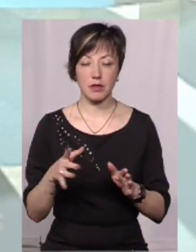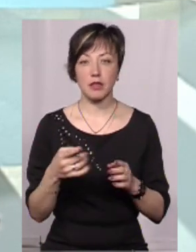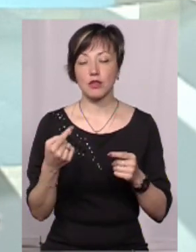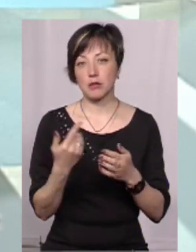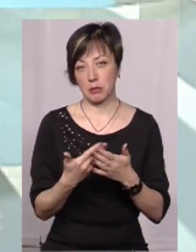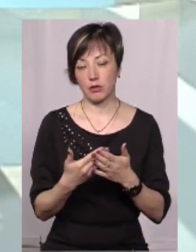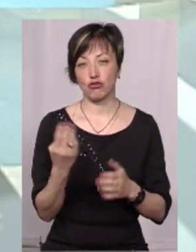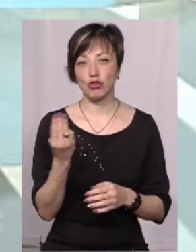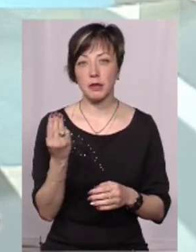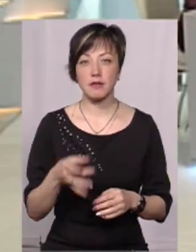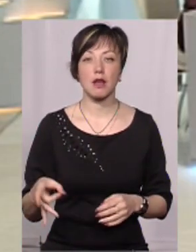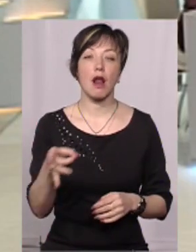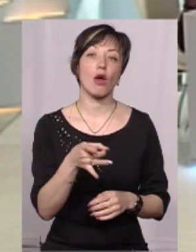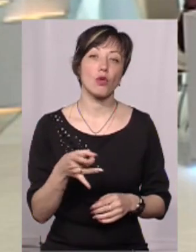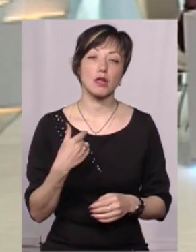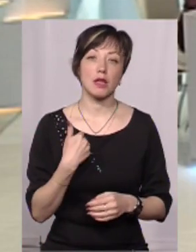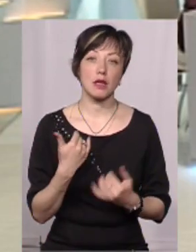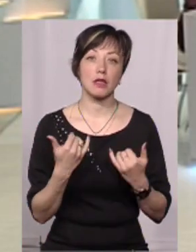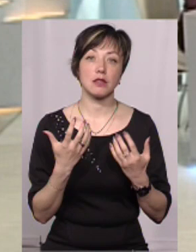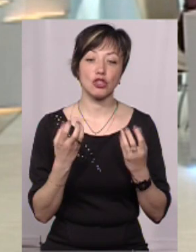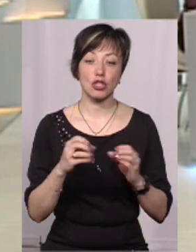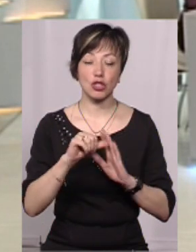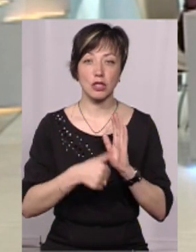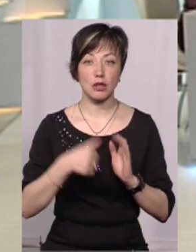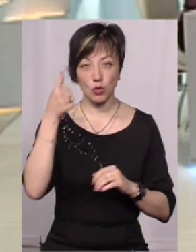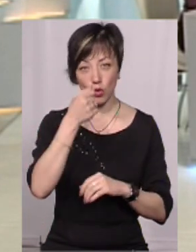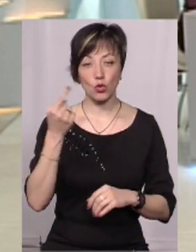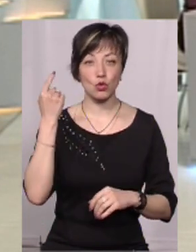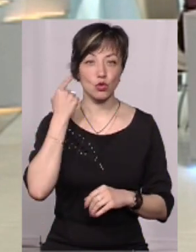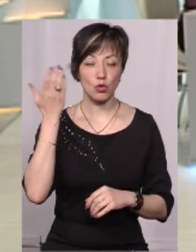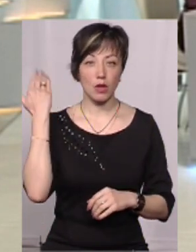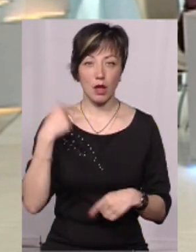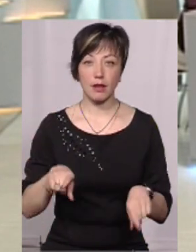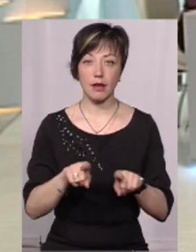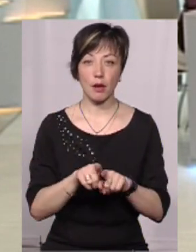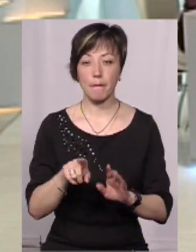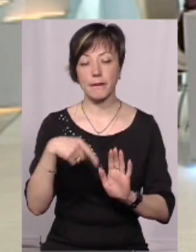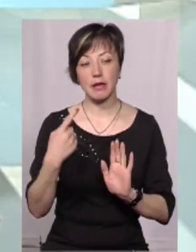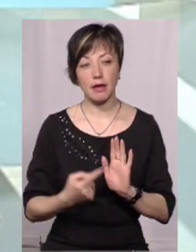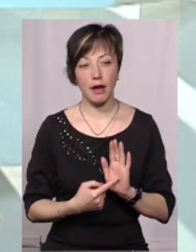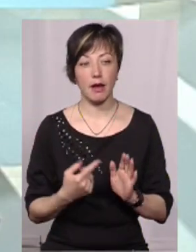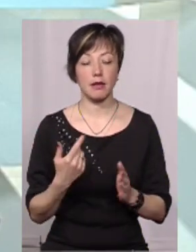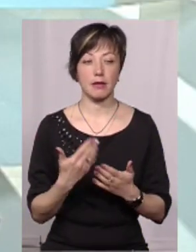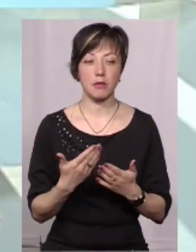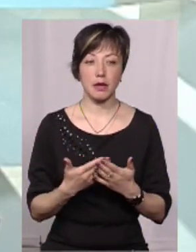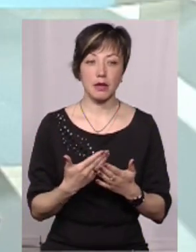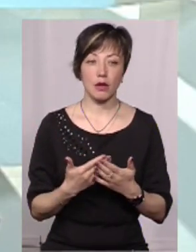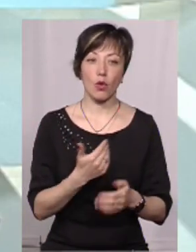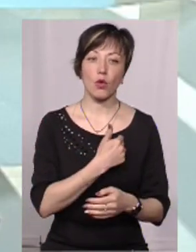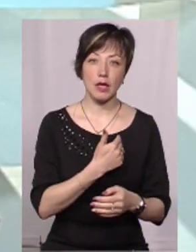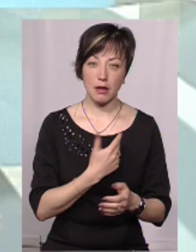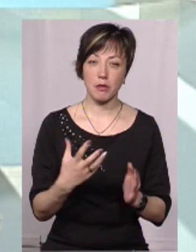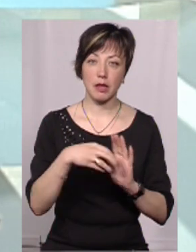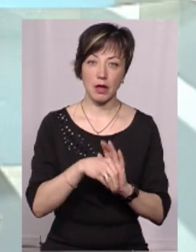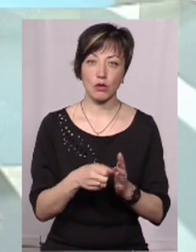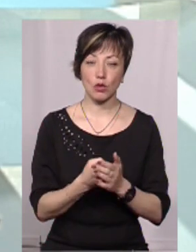Шепетівський район, то я ще з 2016 року чула такі питання, що вони би хотіли